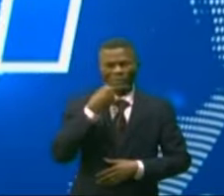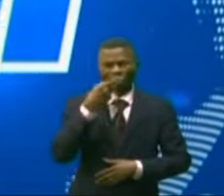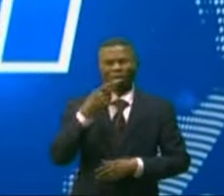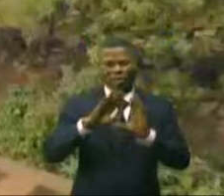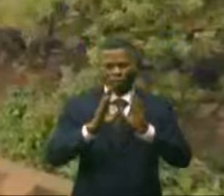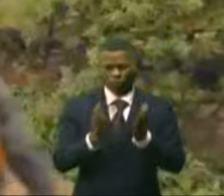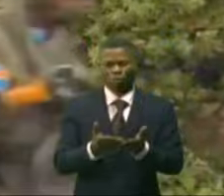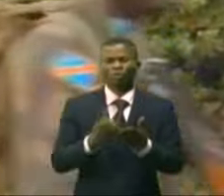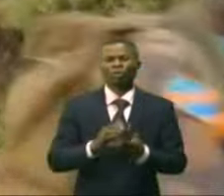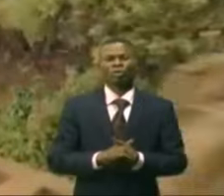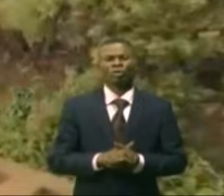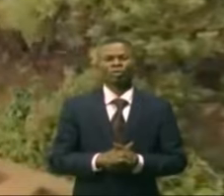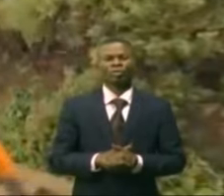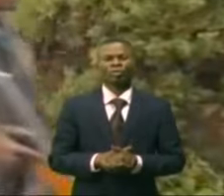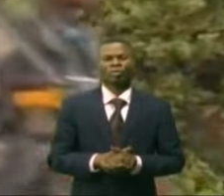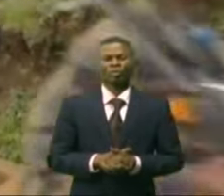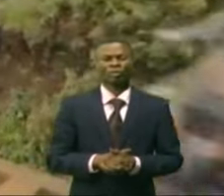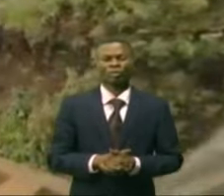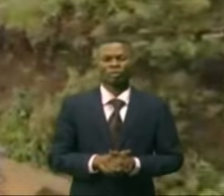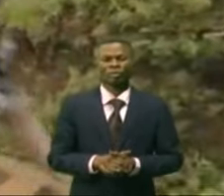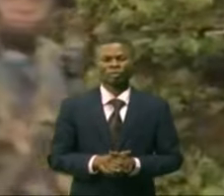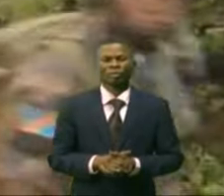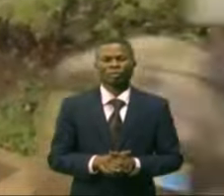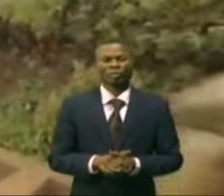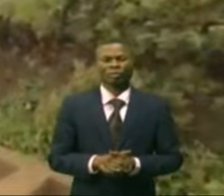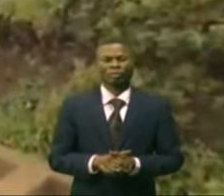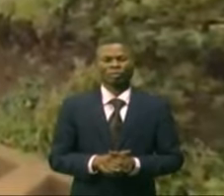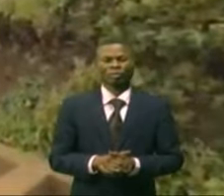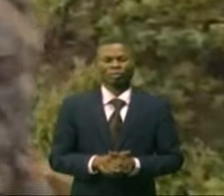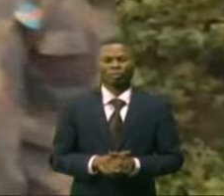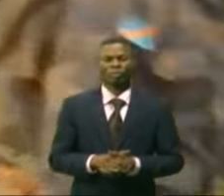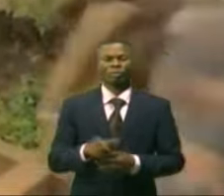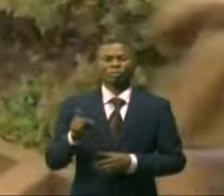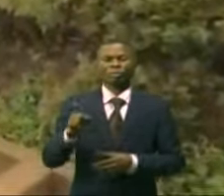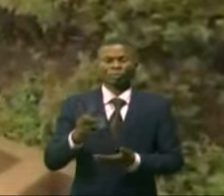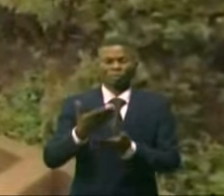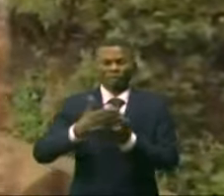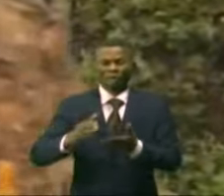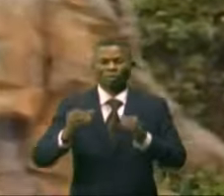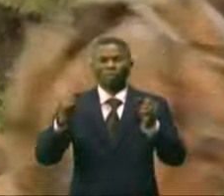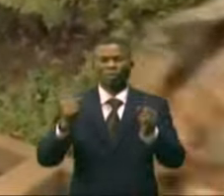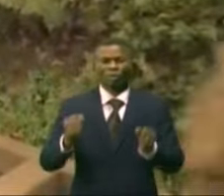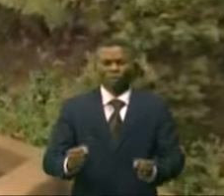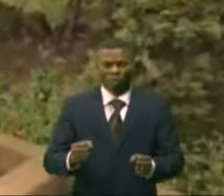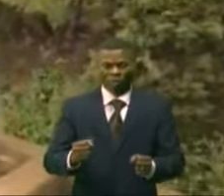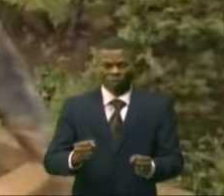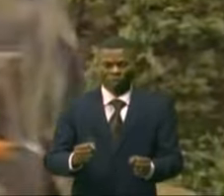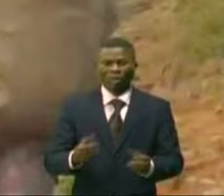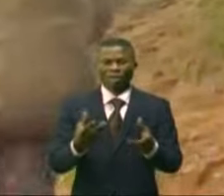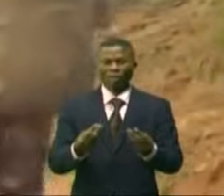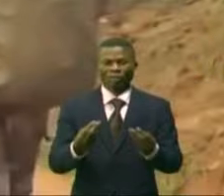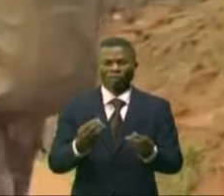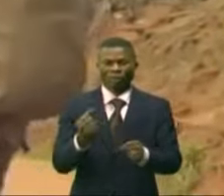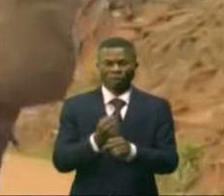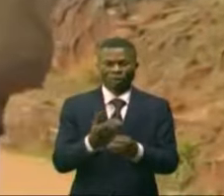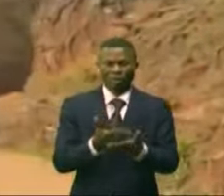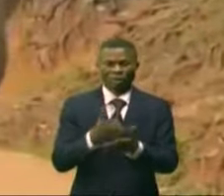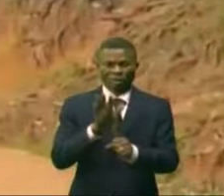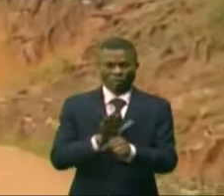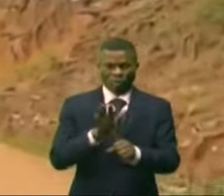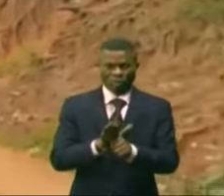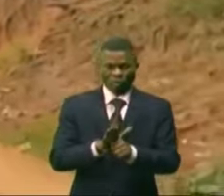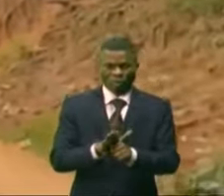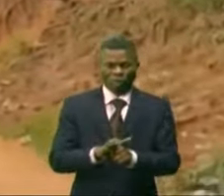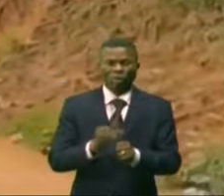peu plus. La province de Lutouris se trouve dans sa phase de stabilisation et de pacification totale. Plusieurs zones